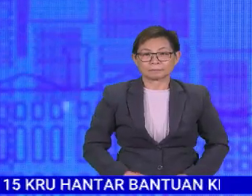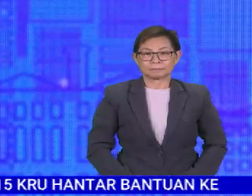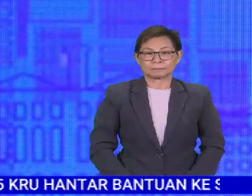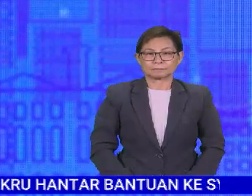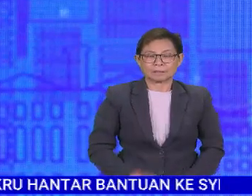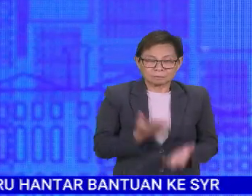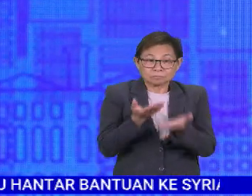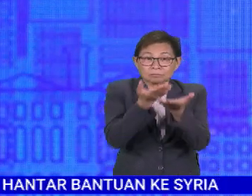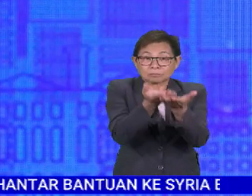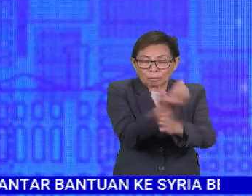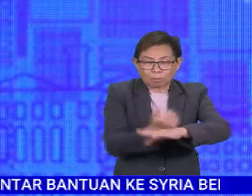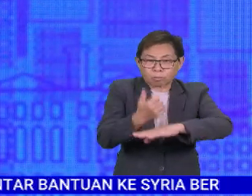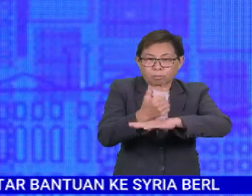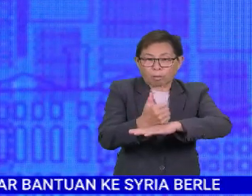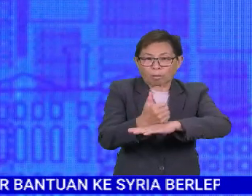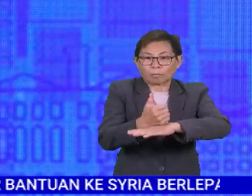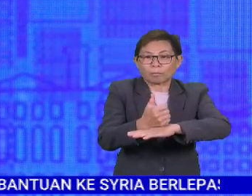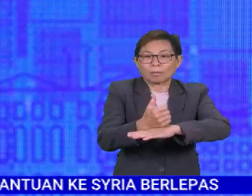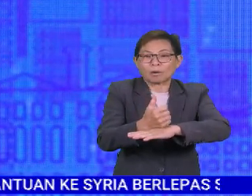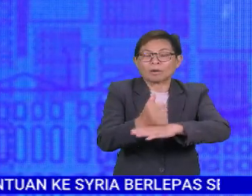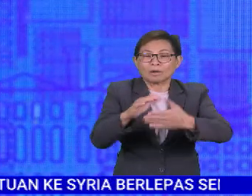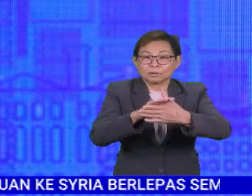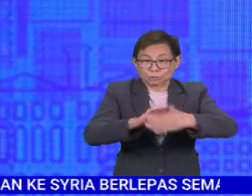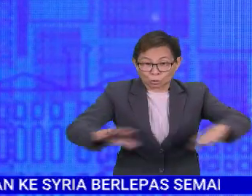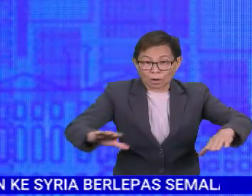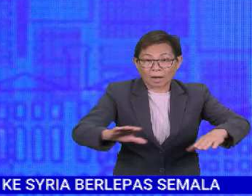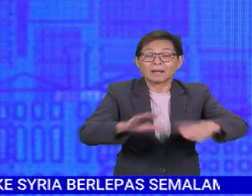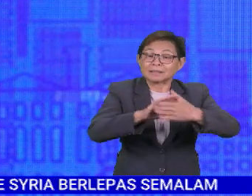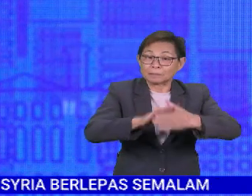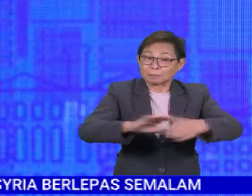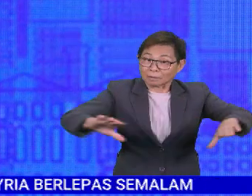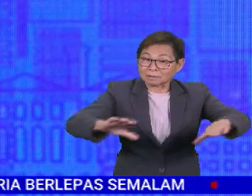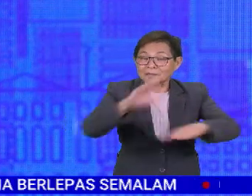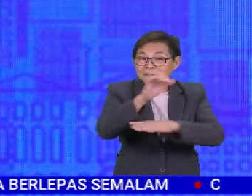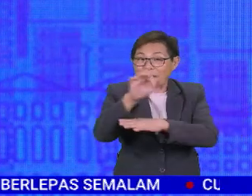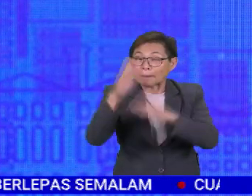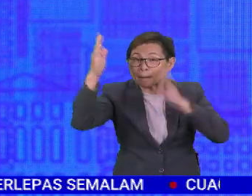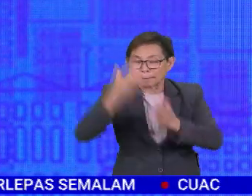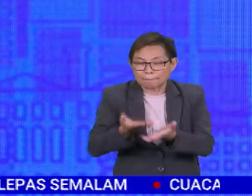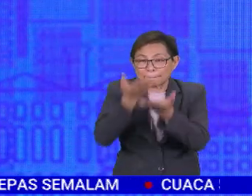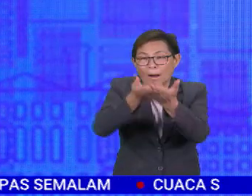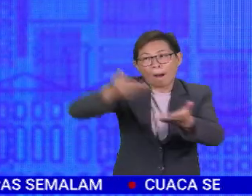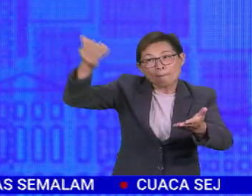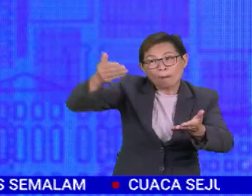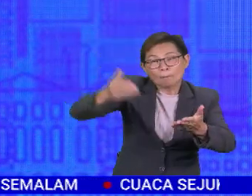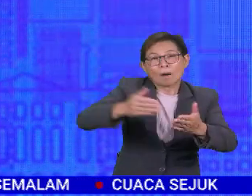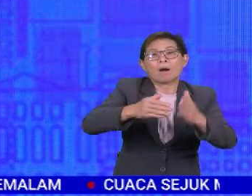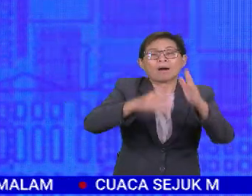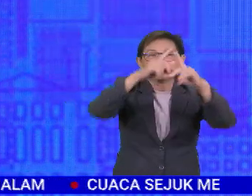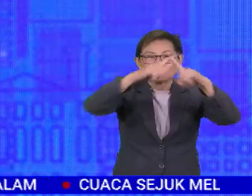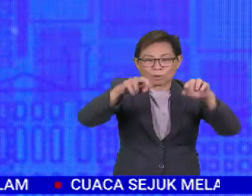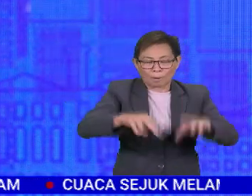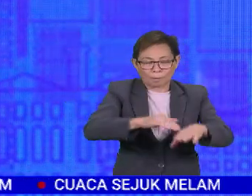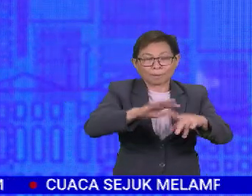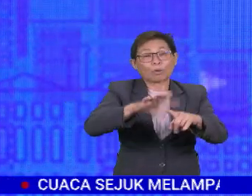Cadangan penubuhan Suruhanjaya Keselamatan Cyber Malaysia dijangka dibentangkan pada Persidangan Dewan Rakyat Jun